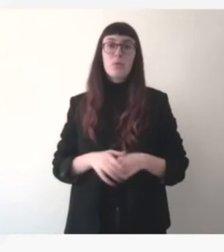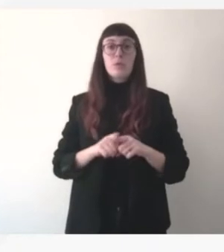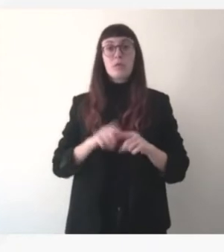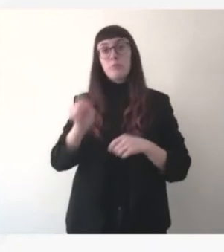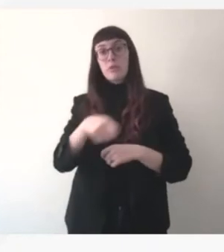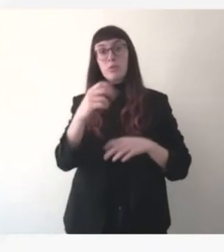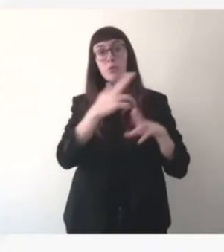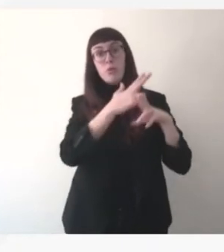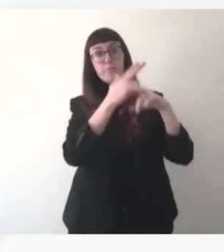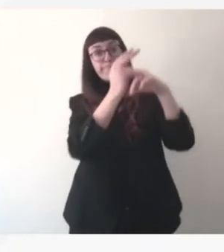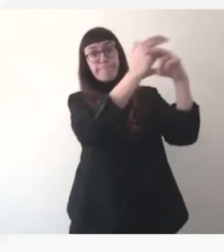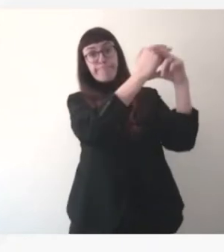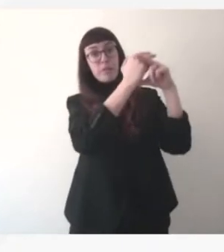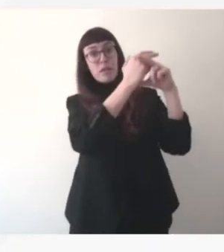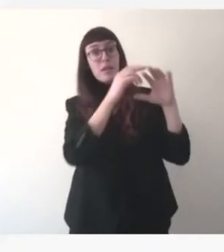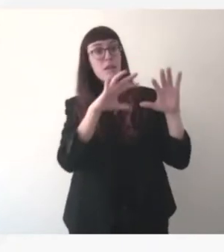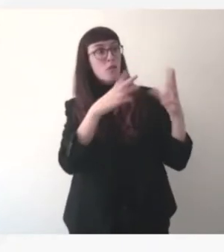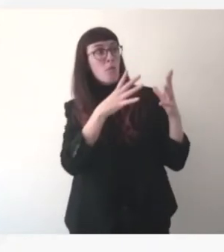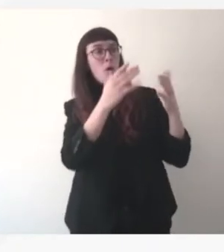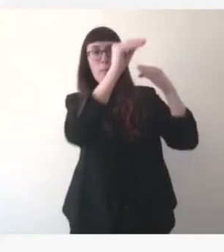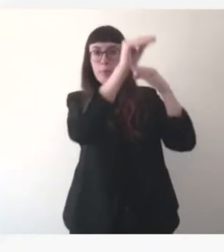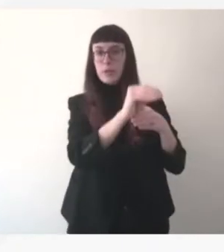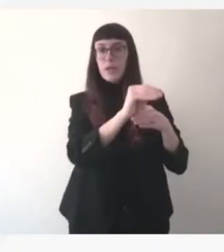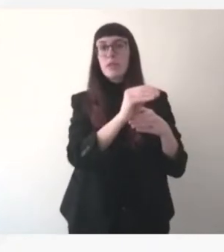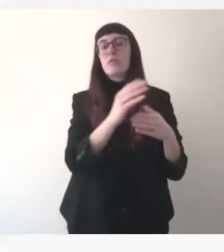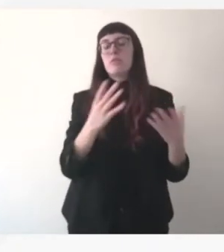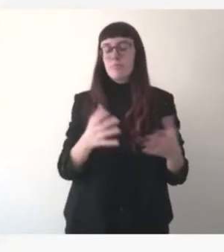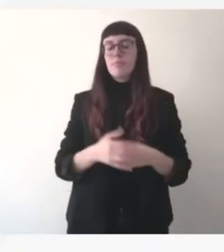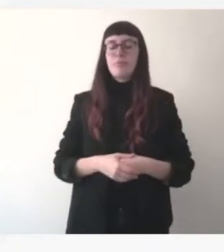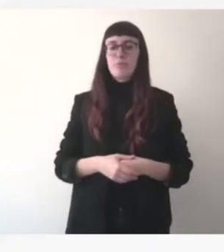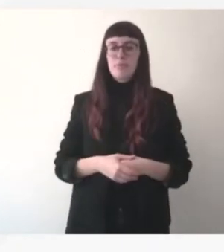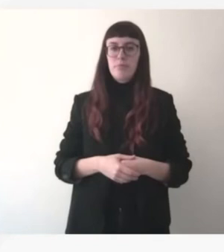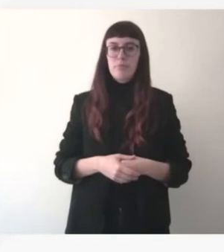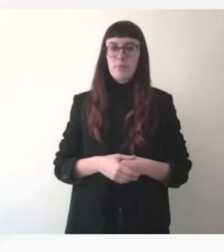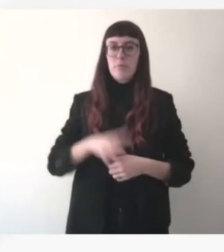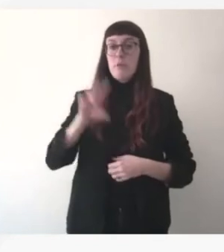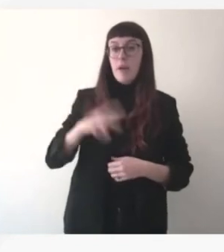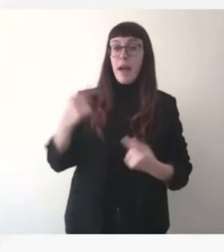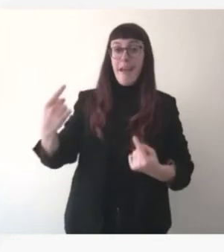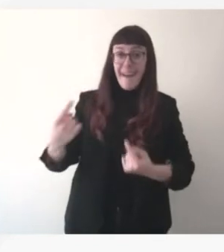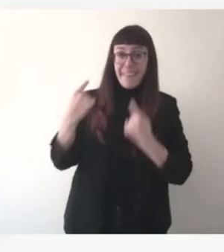bien normal. Mais enfin, on ne pas faire ici un listing précis des attaques potentielles, vous le comprendrez.